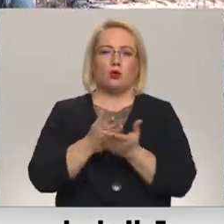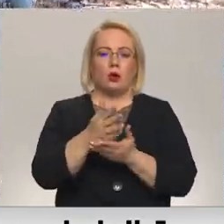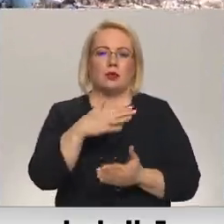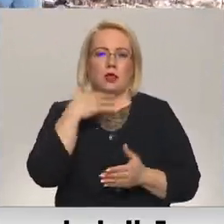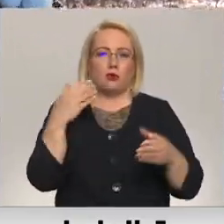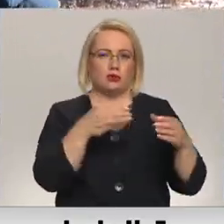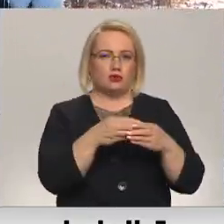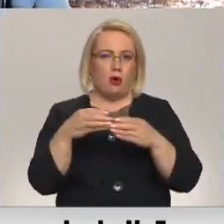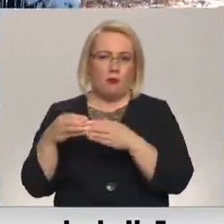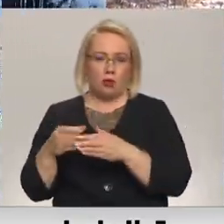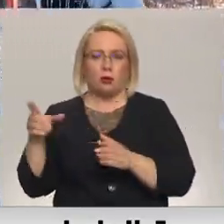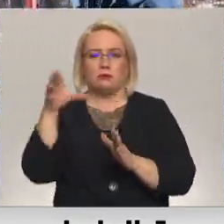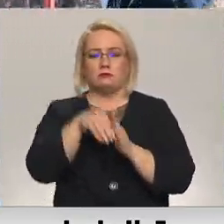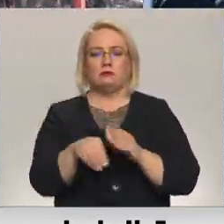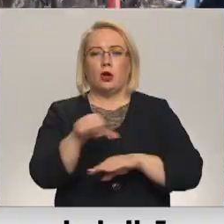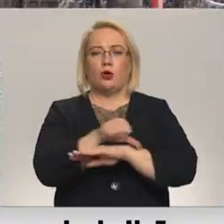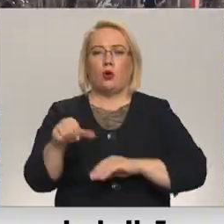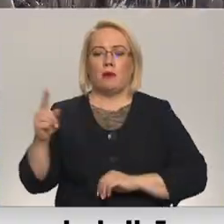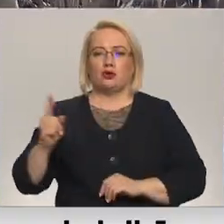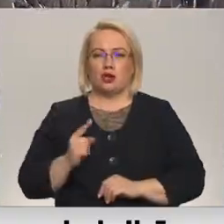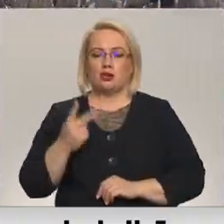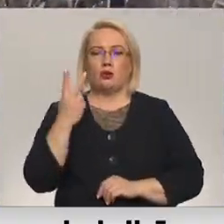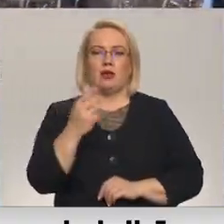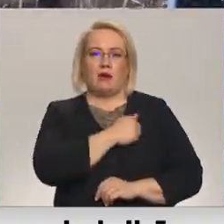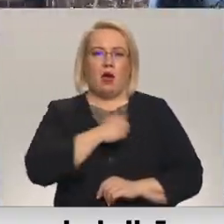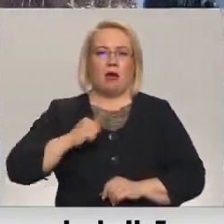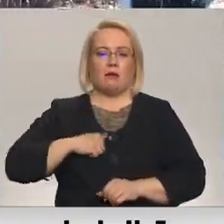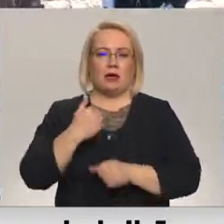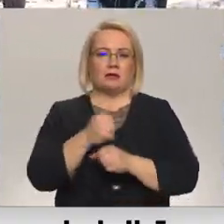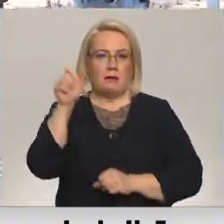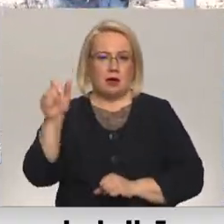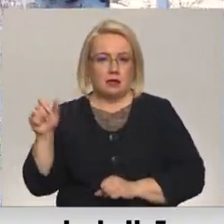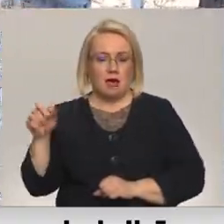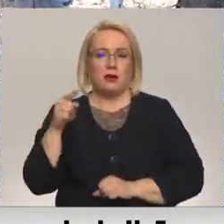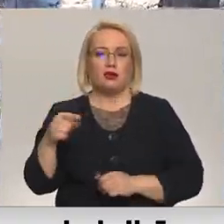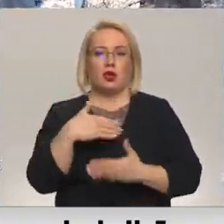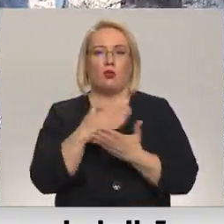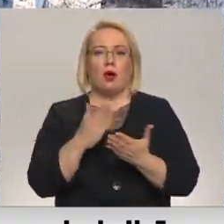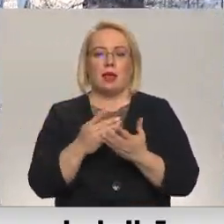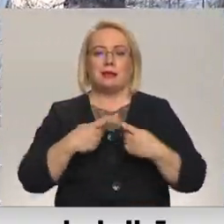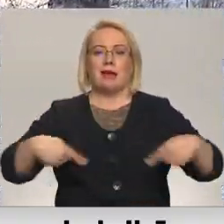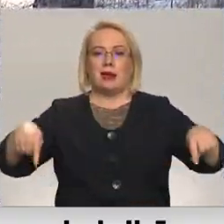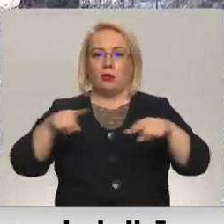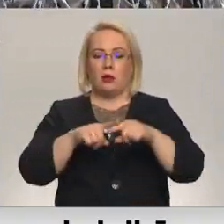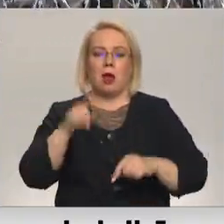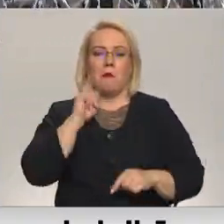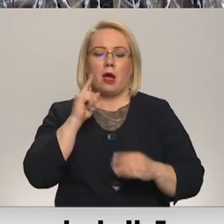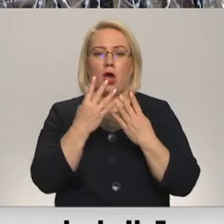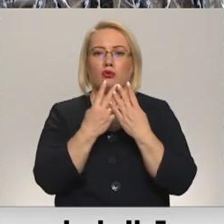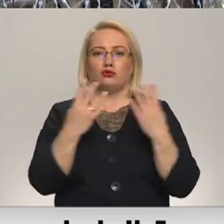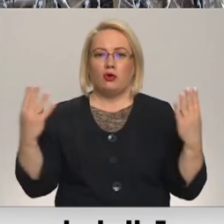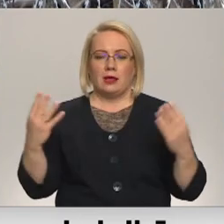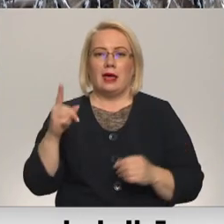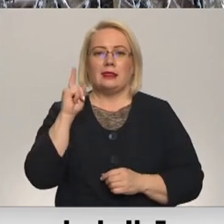komandas, kurās ietilps robežsargs un divi bruņoto spēku pārstāvi. Šīs nodeļas teritorijā pagaidu šogs robežs līniju